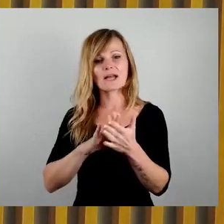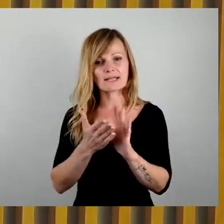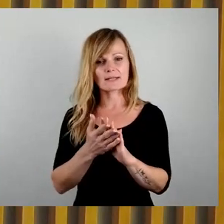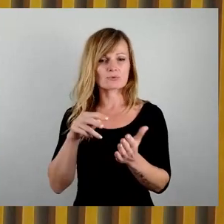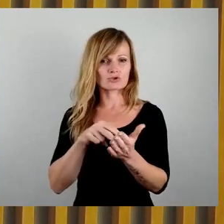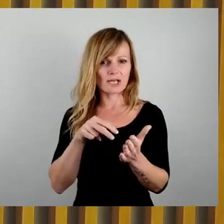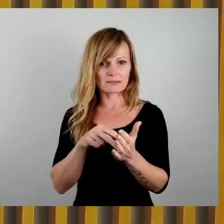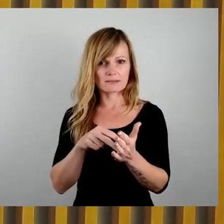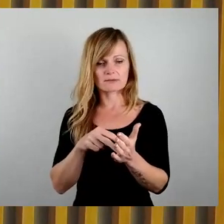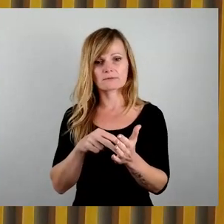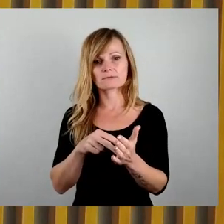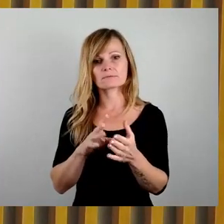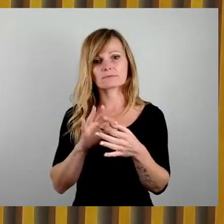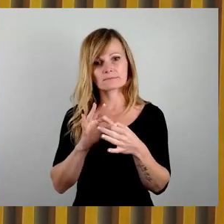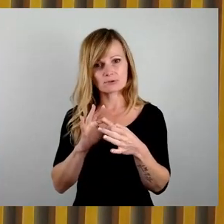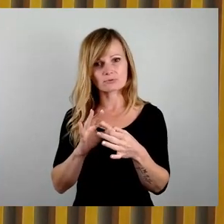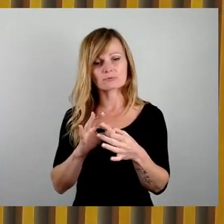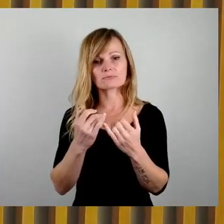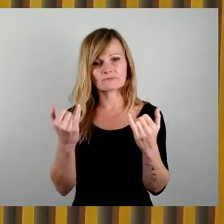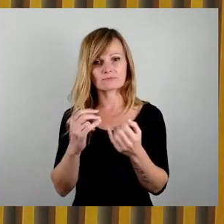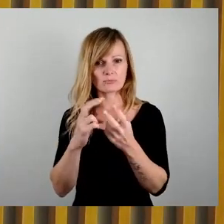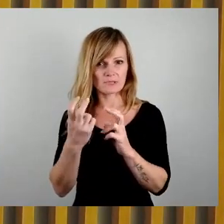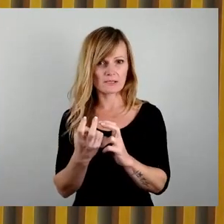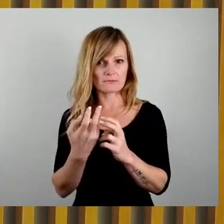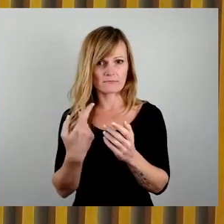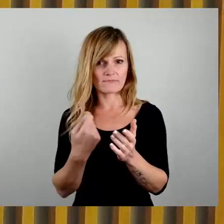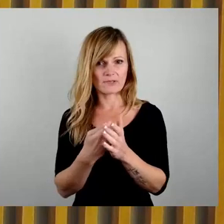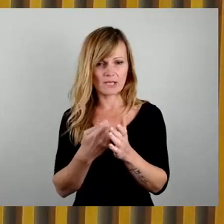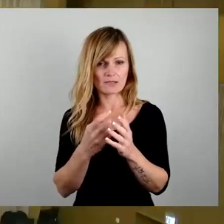Realisierbarkeit dieses ganzen Finanzkonstrukts?